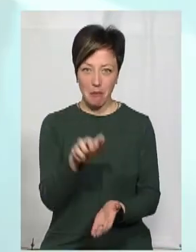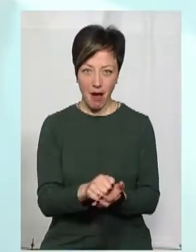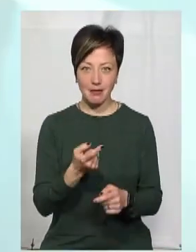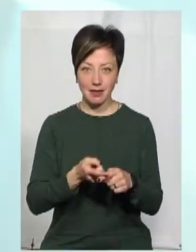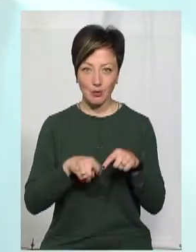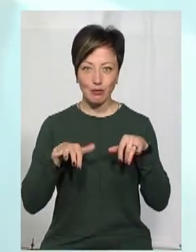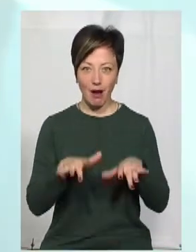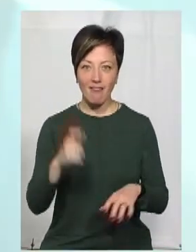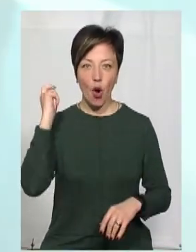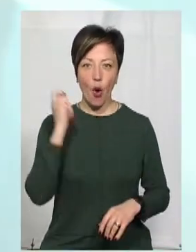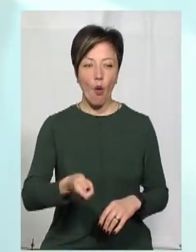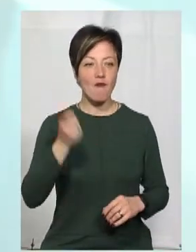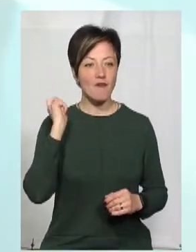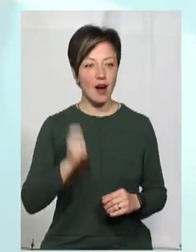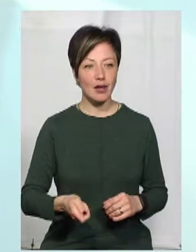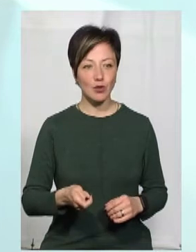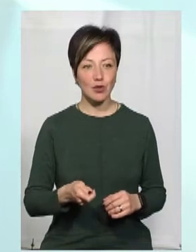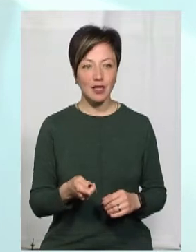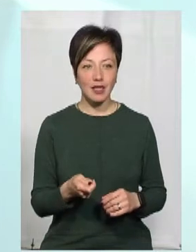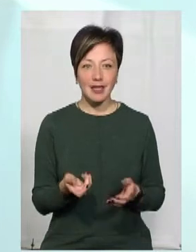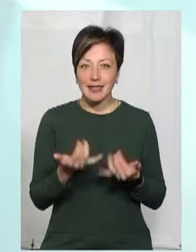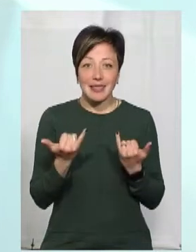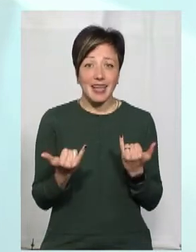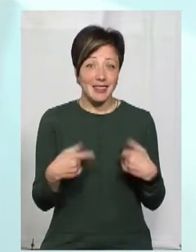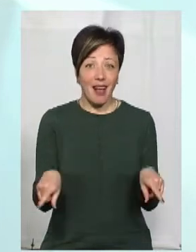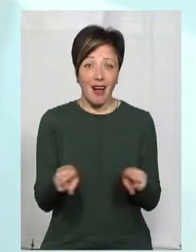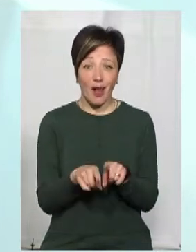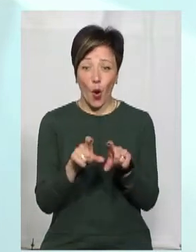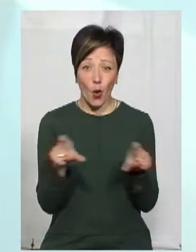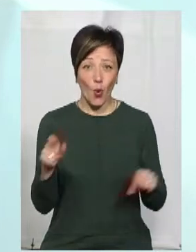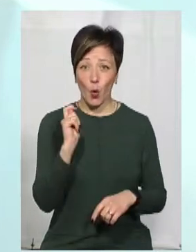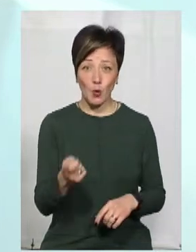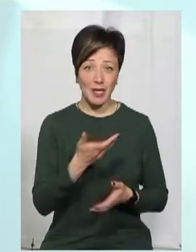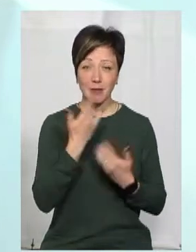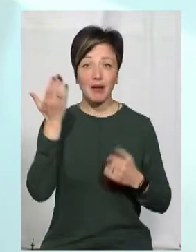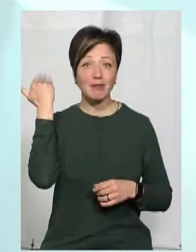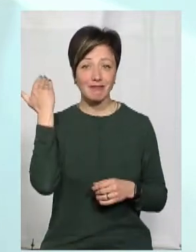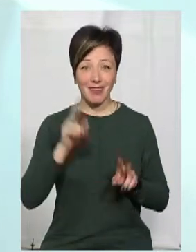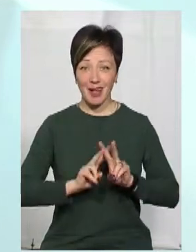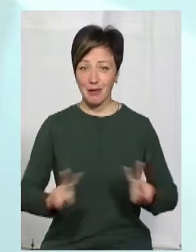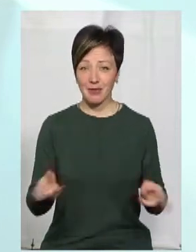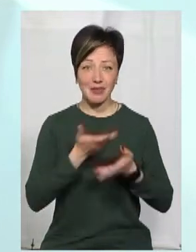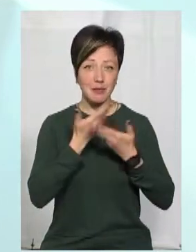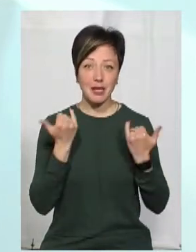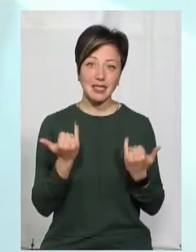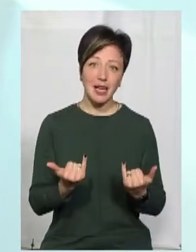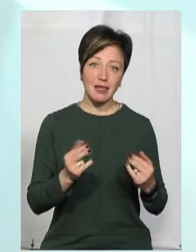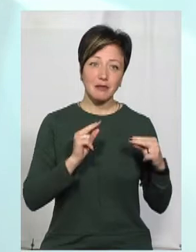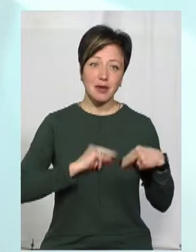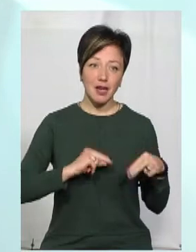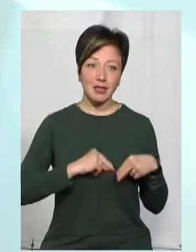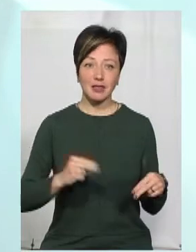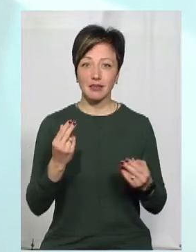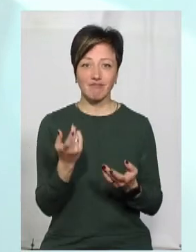викувальською справою? Ви знаєте, зараз і немає тих кузнів, так як колись. Зараз і ця праця,